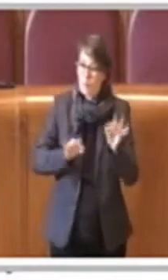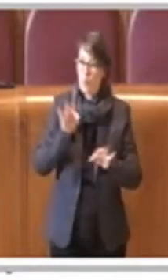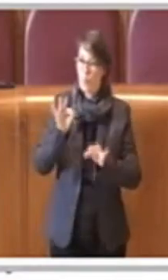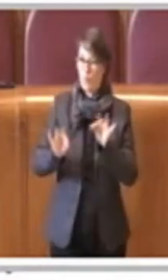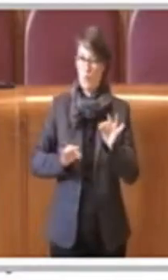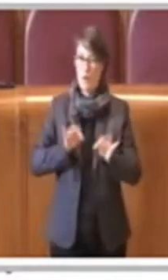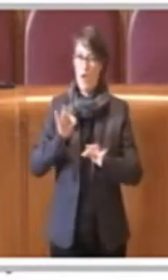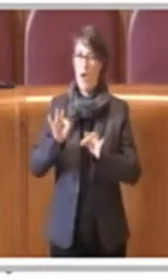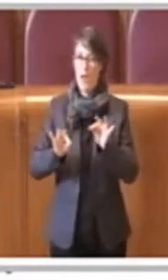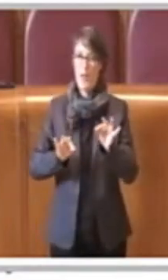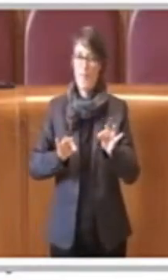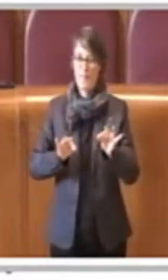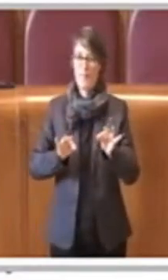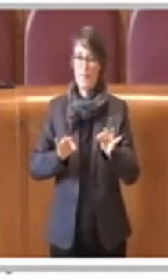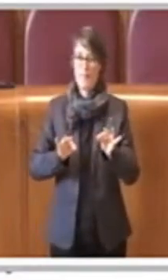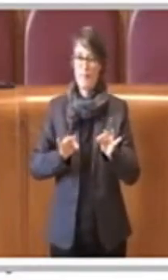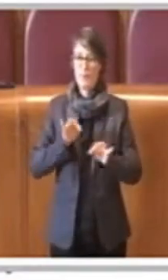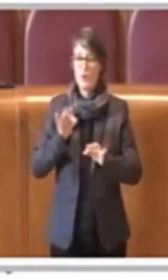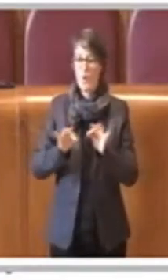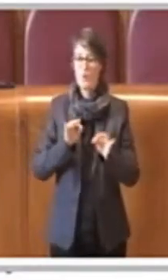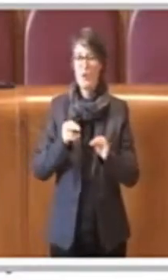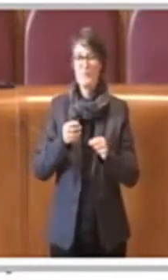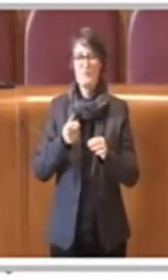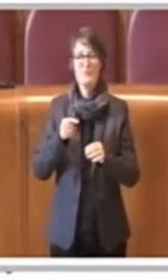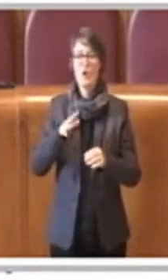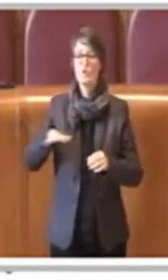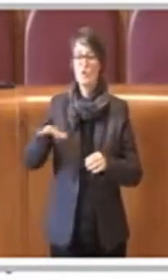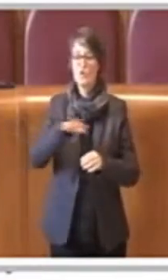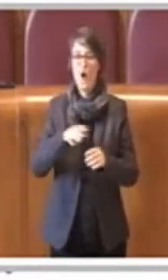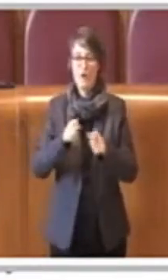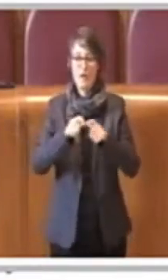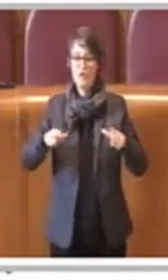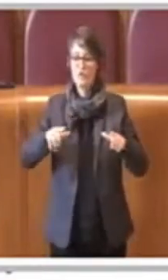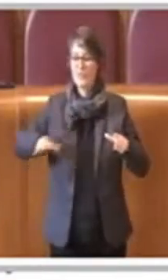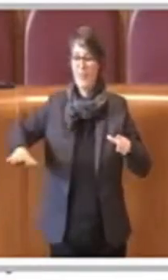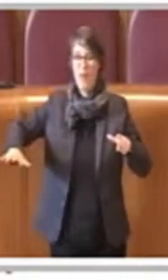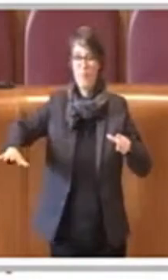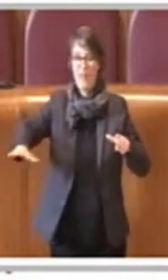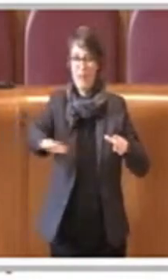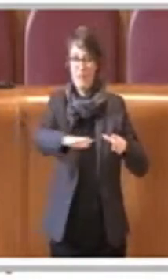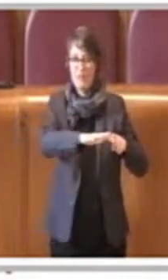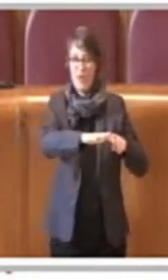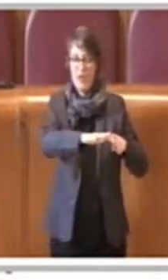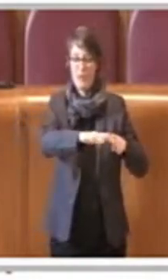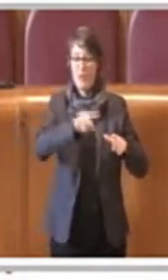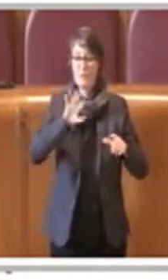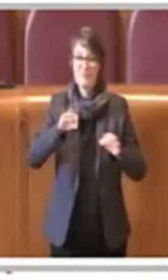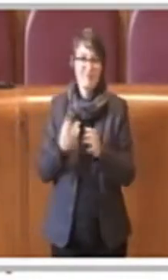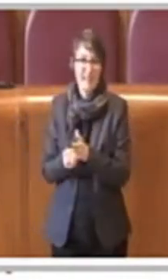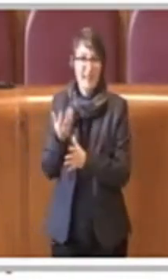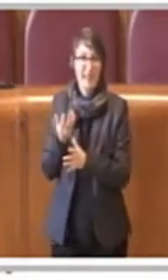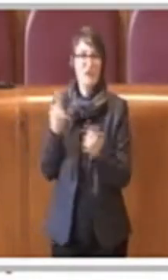periferiche della città con ovviamente la creazione di orti urbani